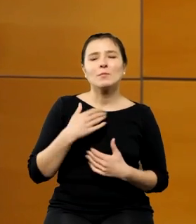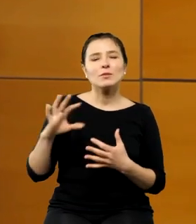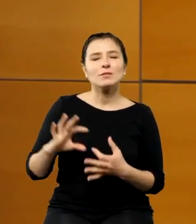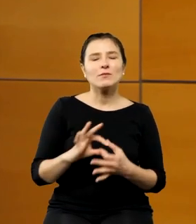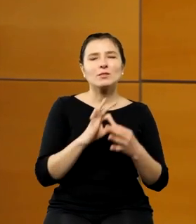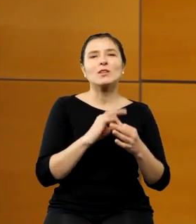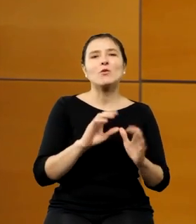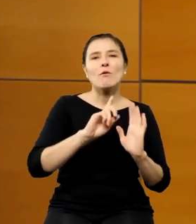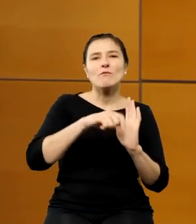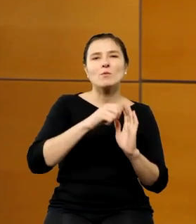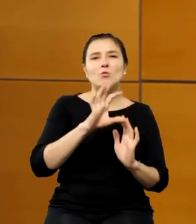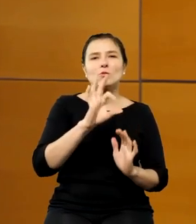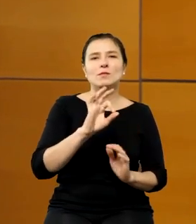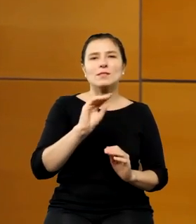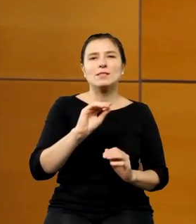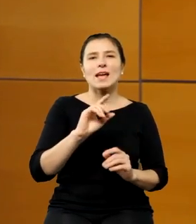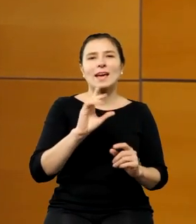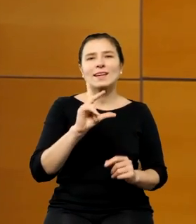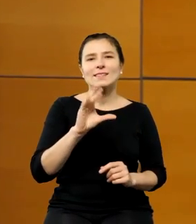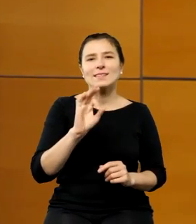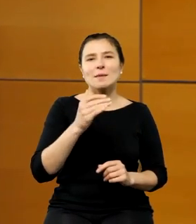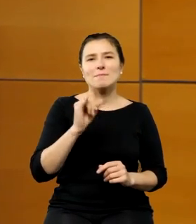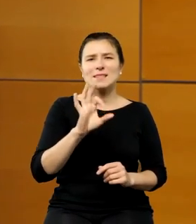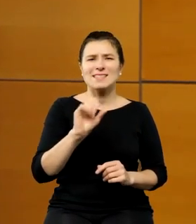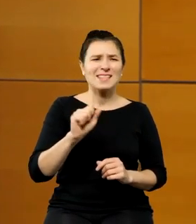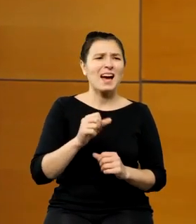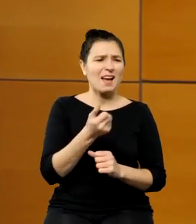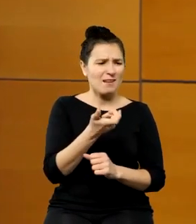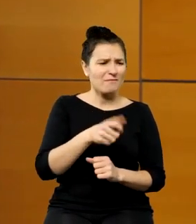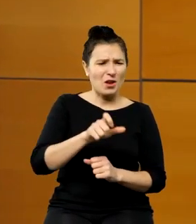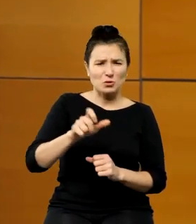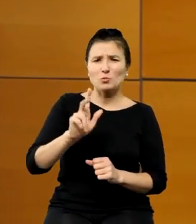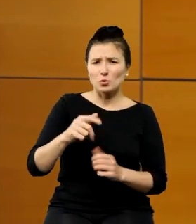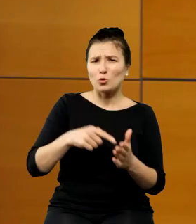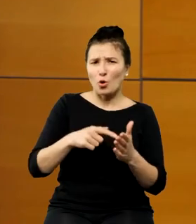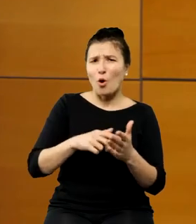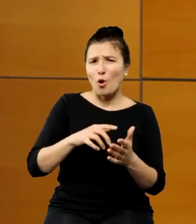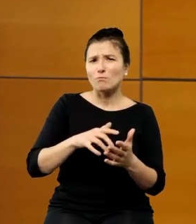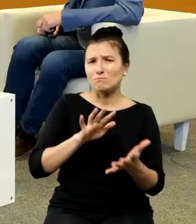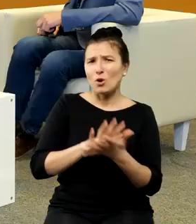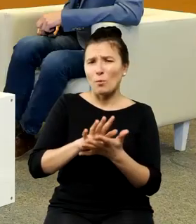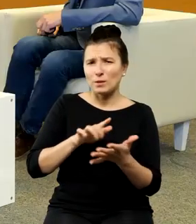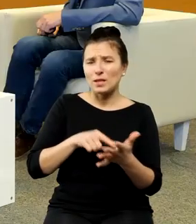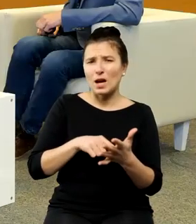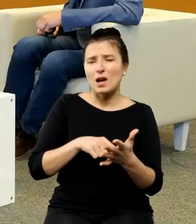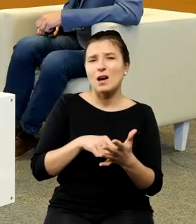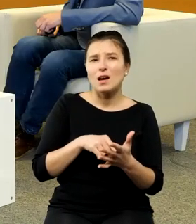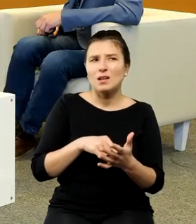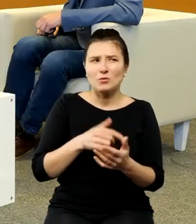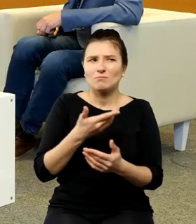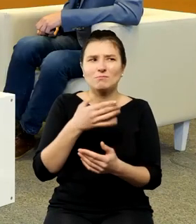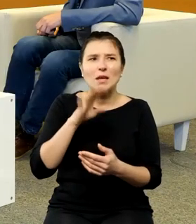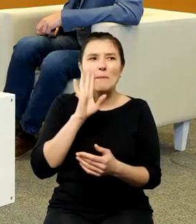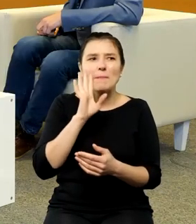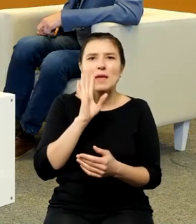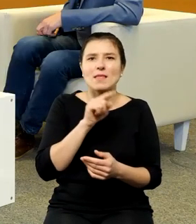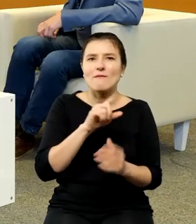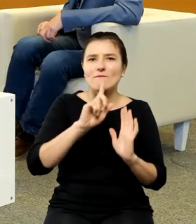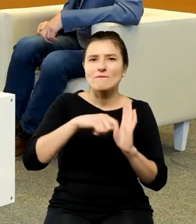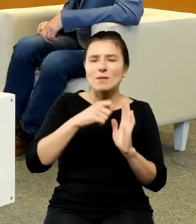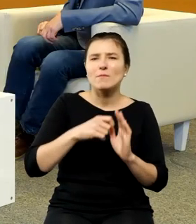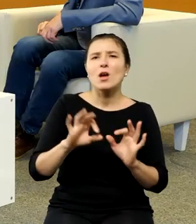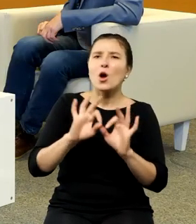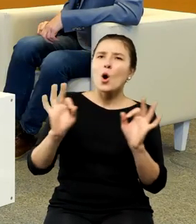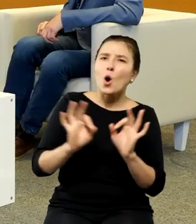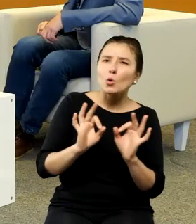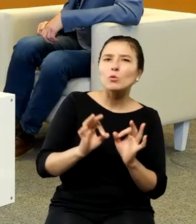Seksmisja, ale wielu ludzi, którzy to mówią w ogóle, zdążyłem zauważyć, że nawet nie pamięta tego filmu, gdyż ogólnie kultowe polskie filmy